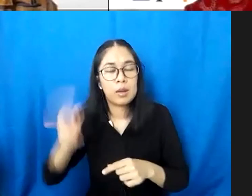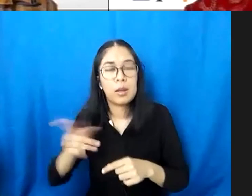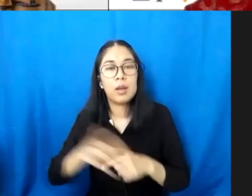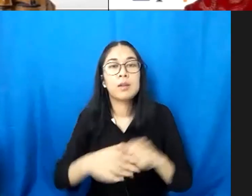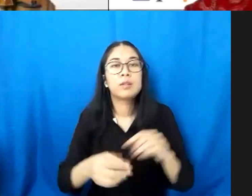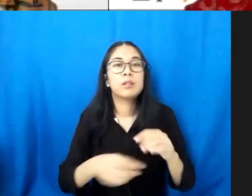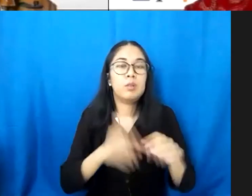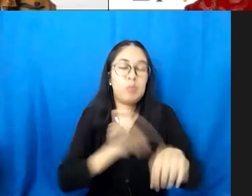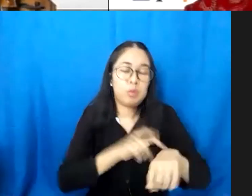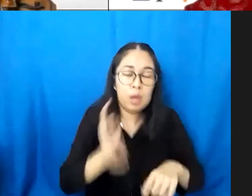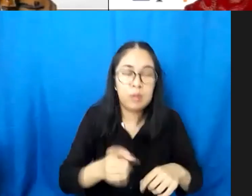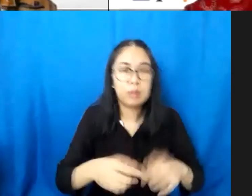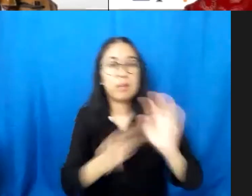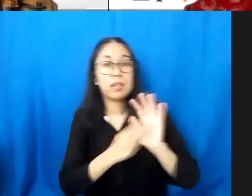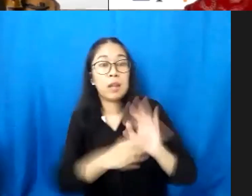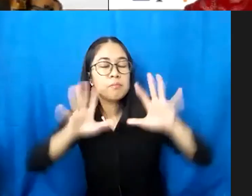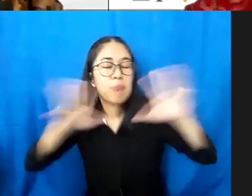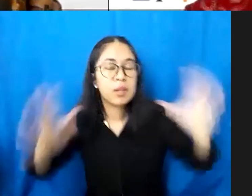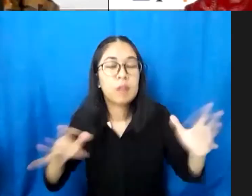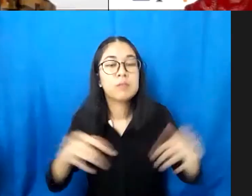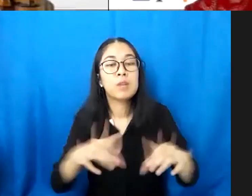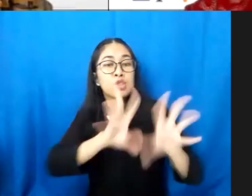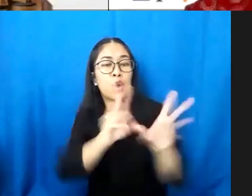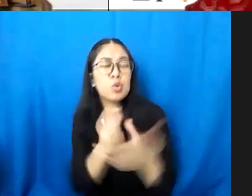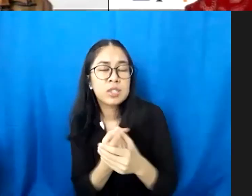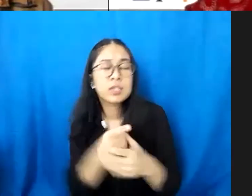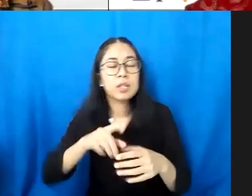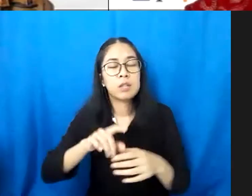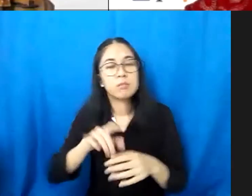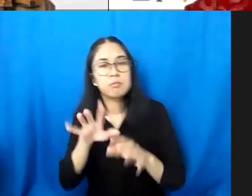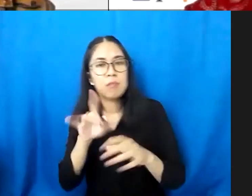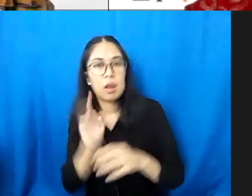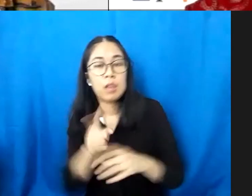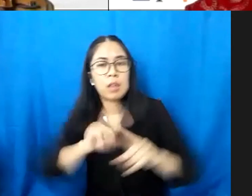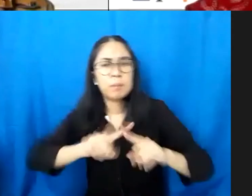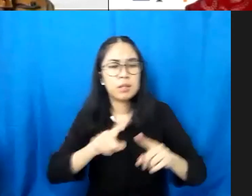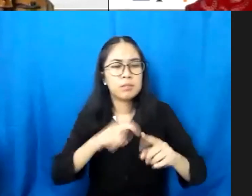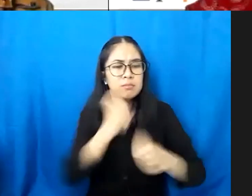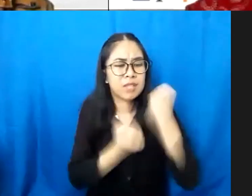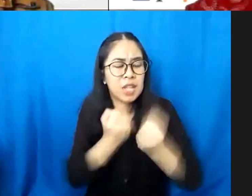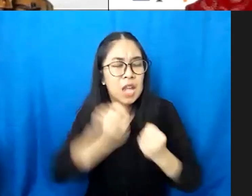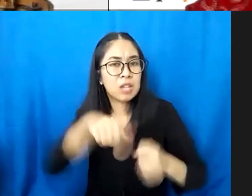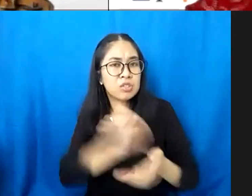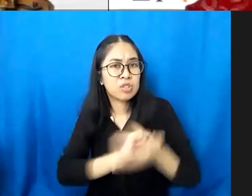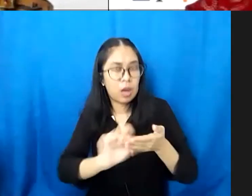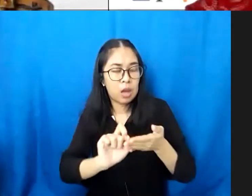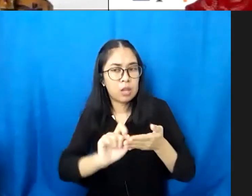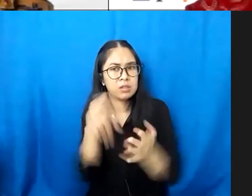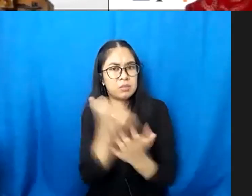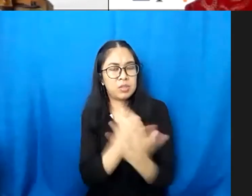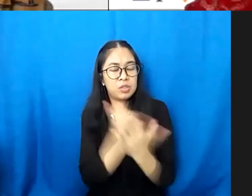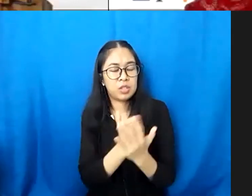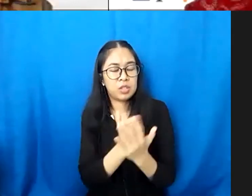solusi sebetulnya bisa tapi kenapa ini tidak bergerak di sekolah yang sekolah itu adalah the highest social